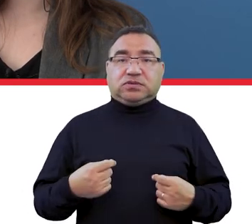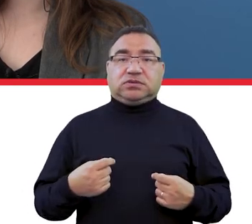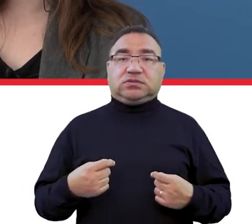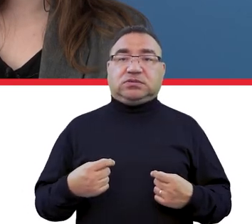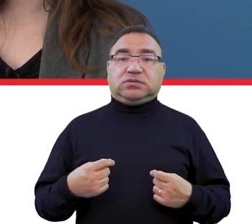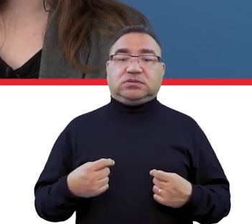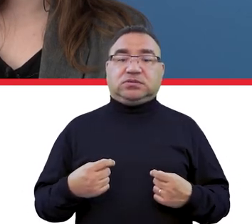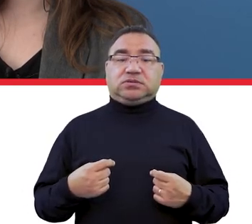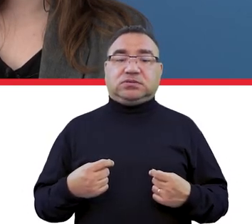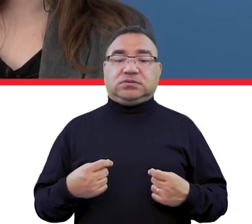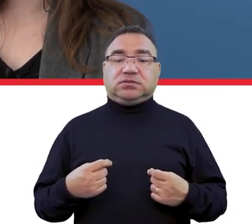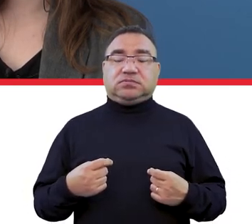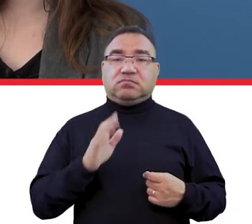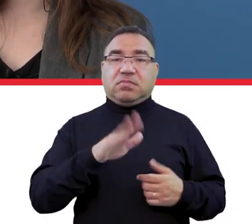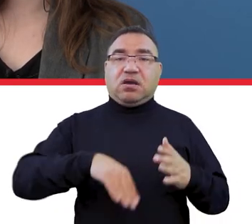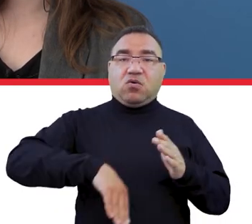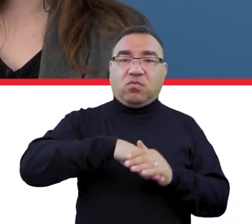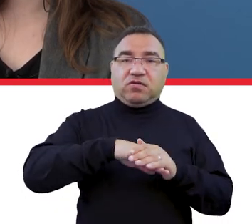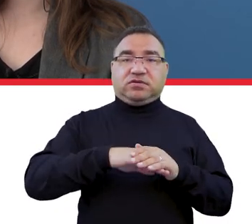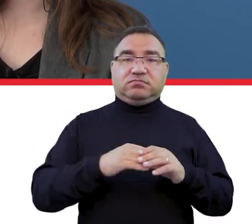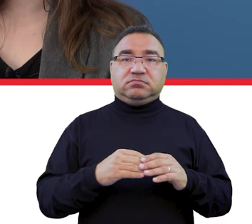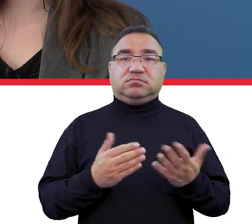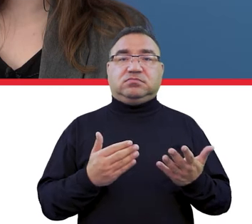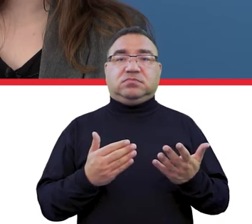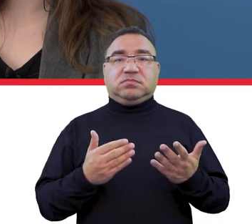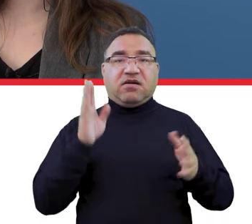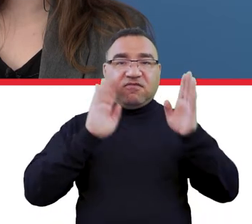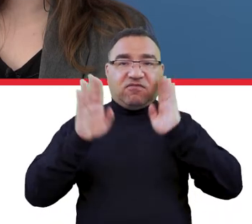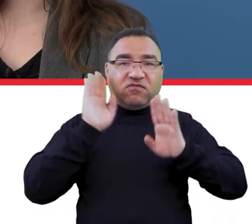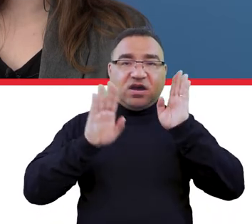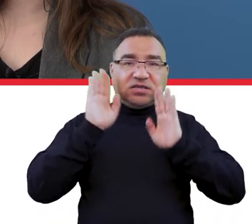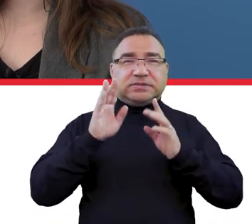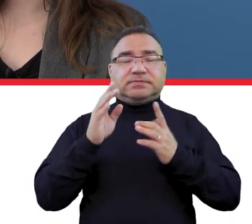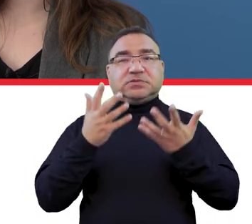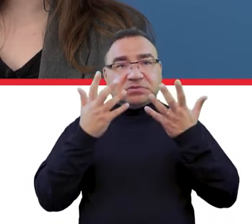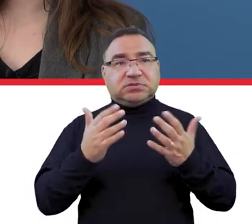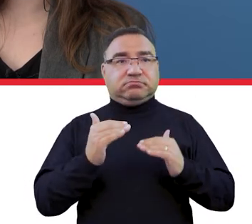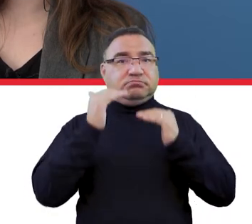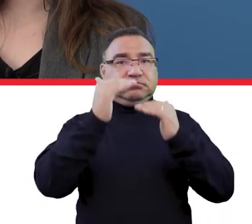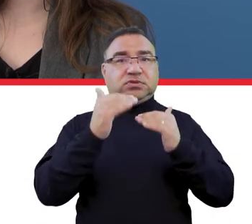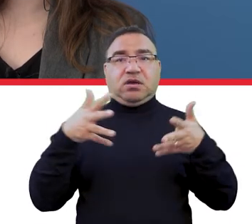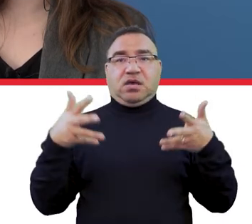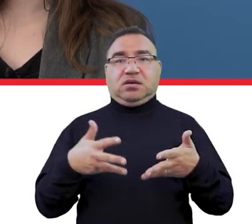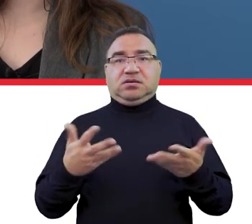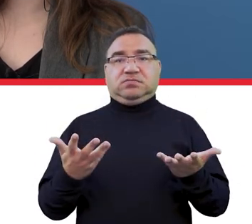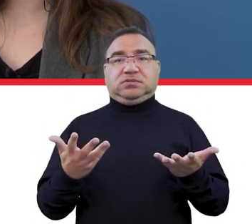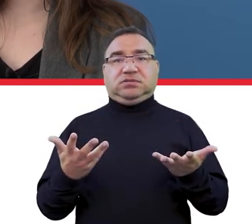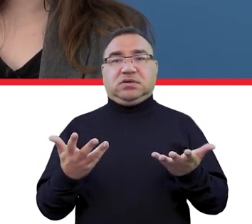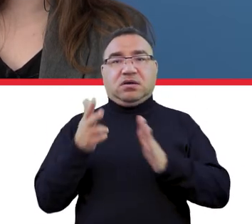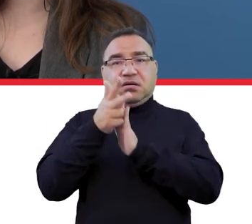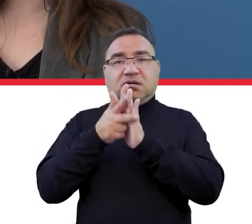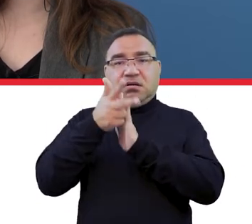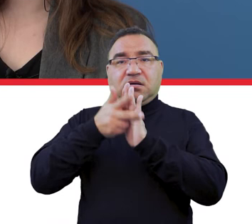szczególne uprawnienia na wyższym poziomie, jeśli chodzi o Facebooka, chciała uzyskać. i egzamin był taki, że